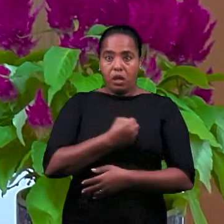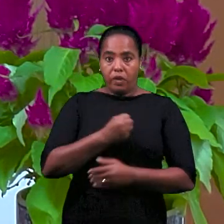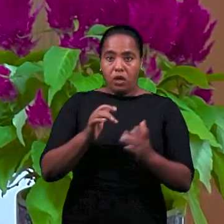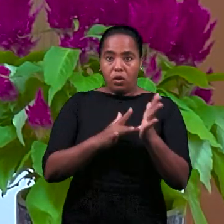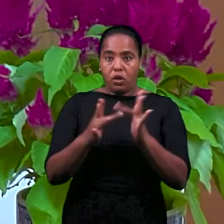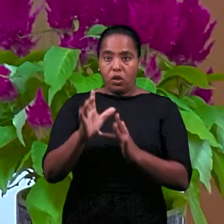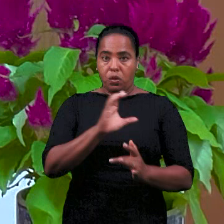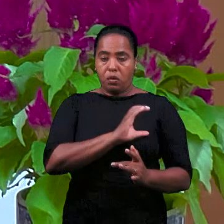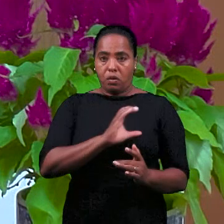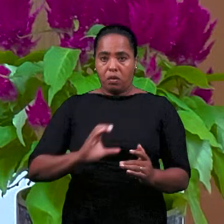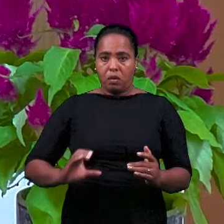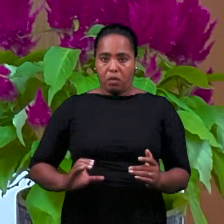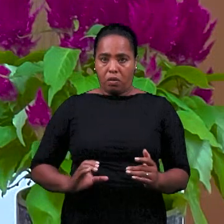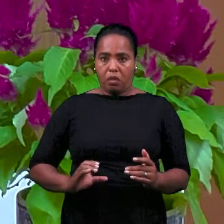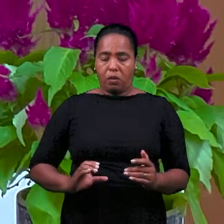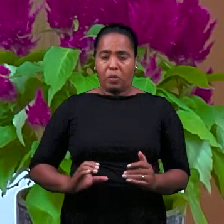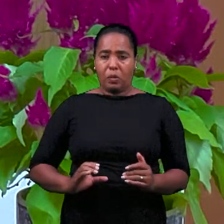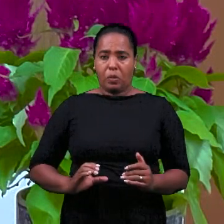Христа,